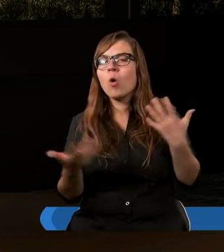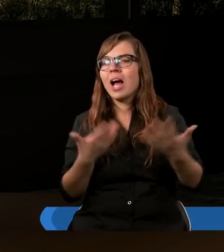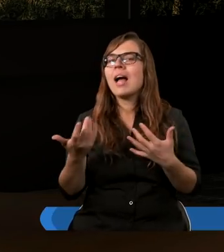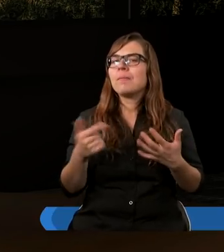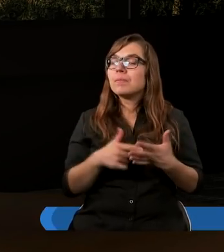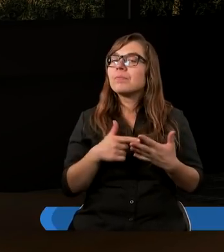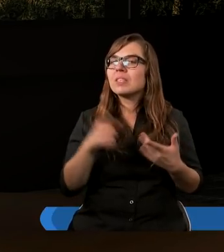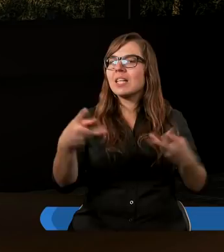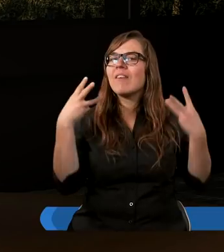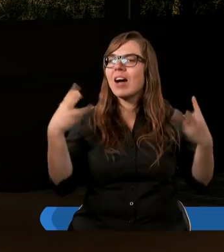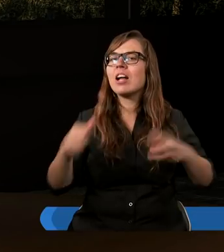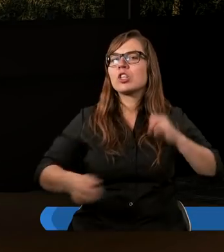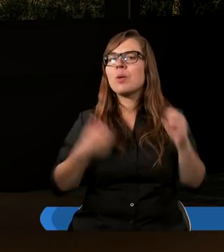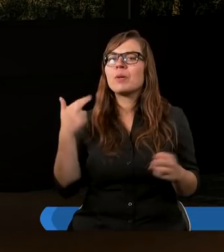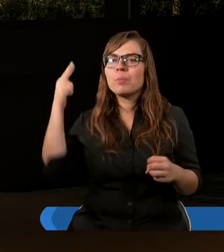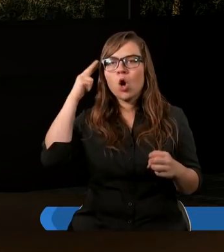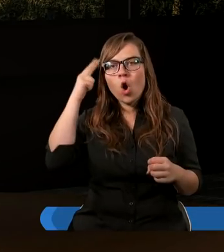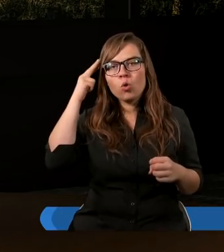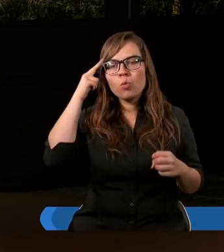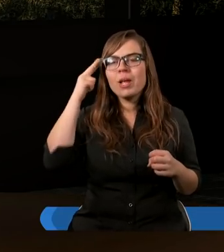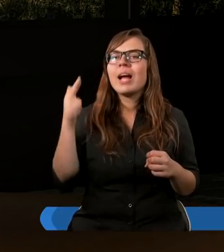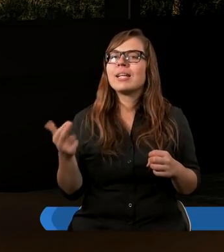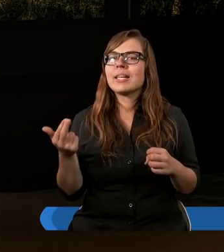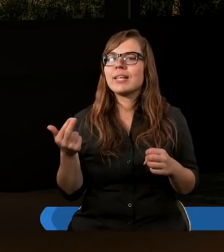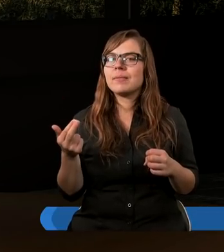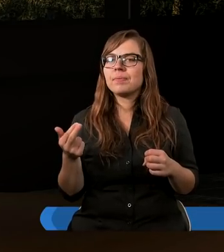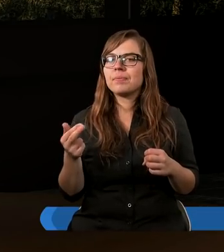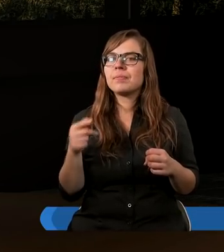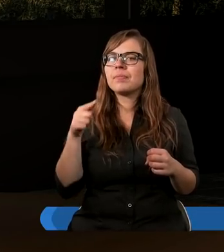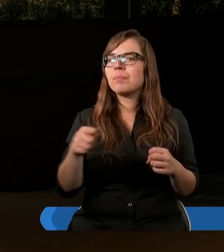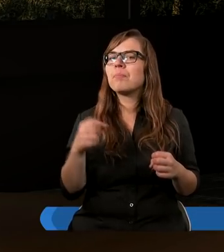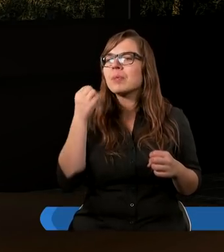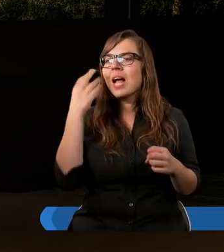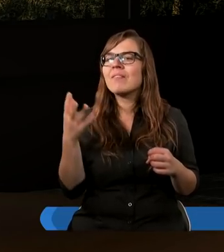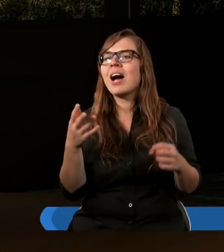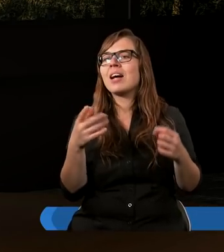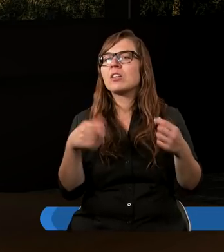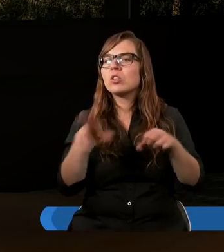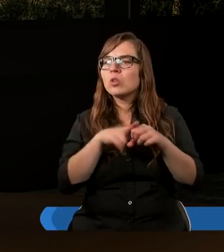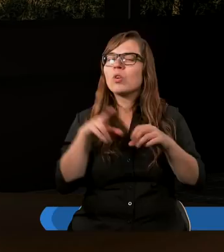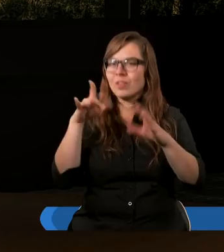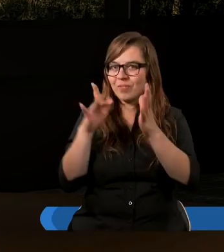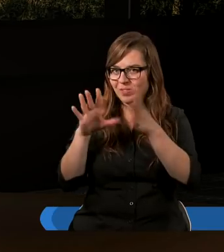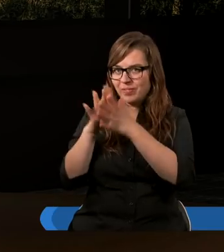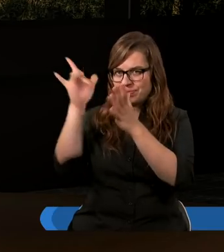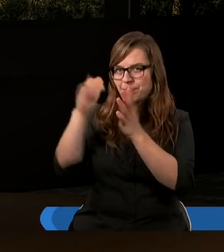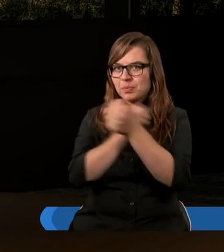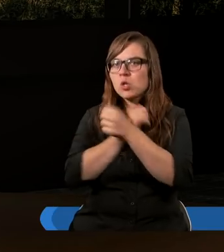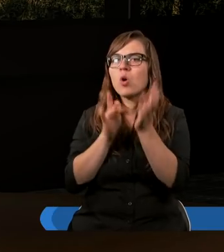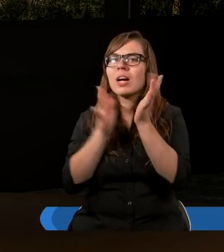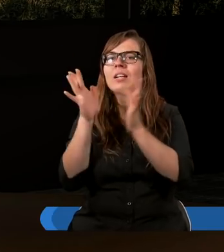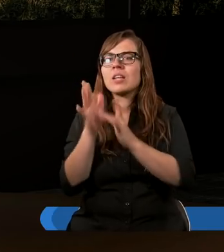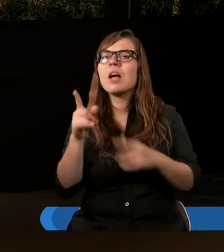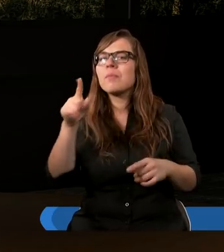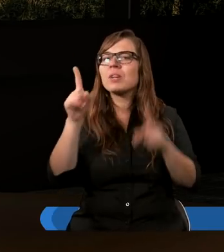I oczywiście ważne jest bardzo, żebyśmy rozumieli, że trwania w jedności społeczności chrystusowej jest